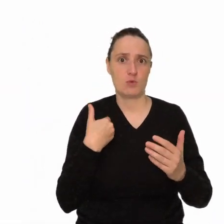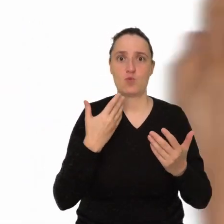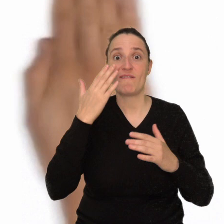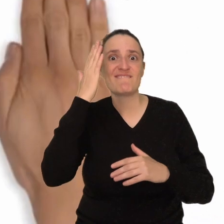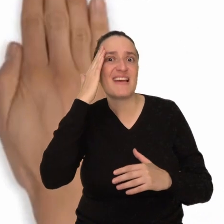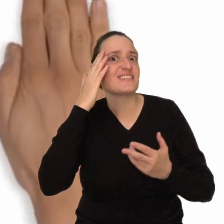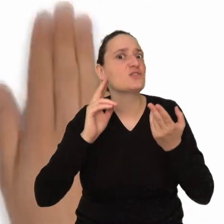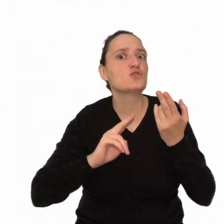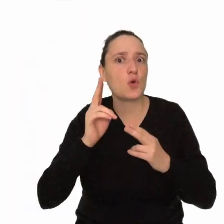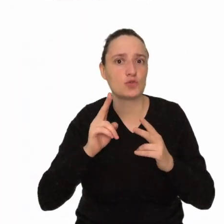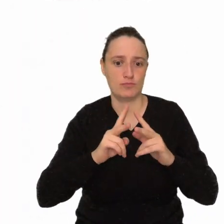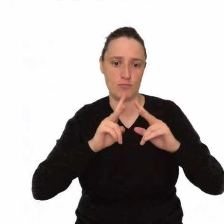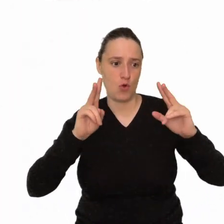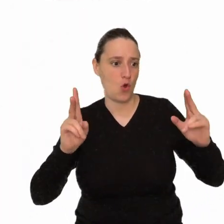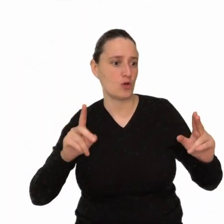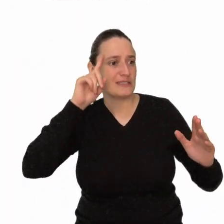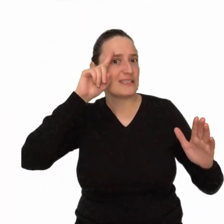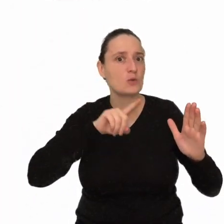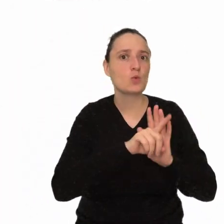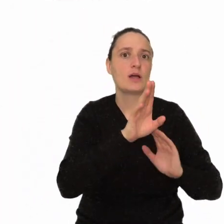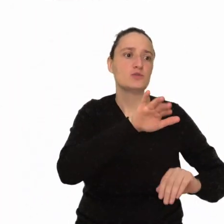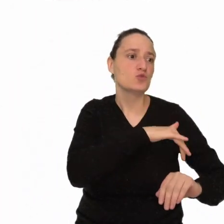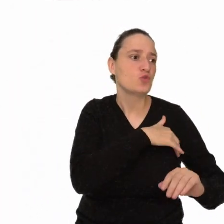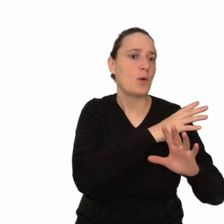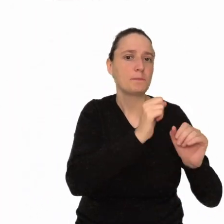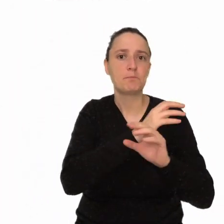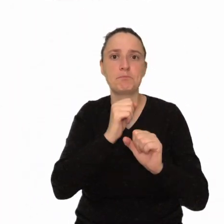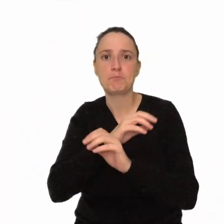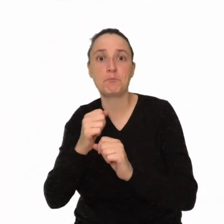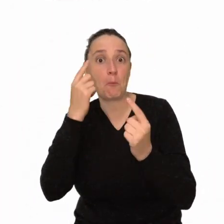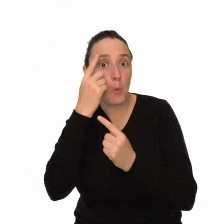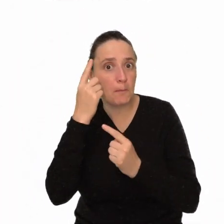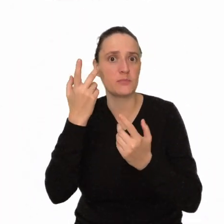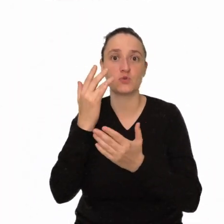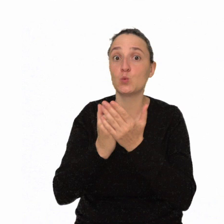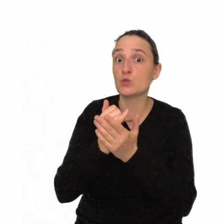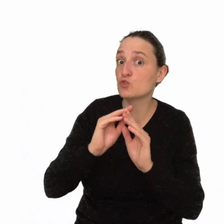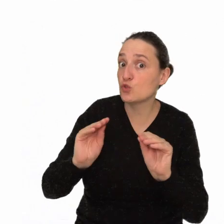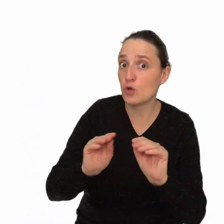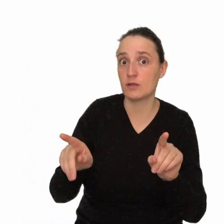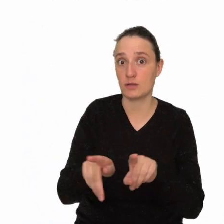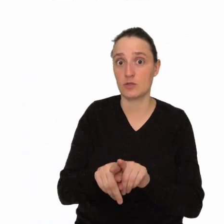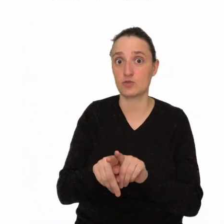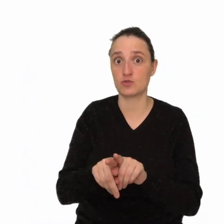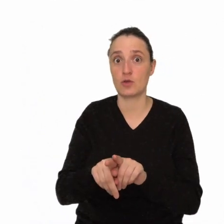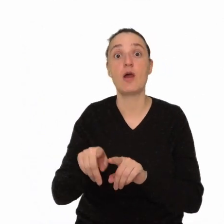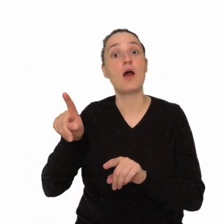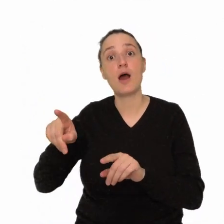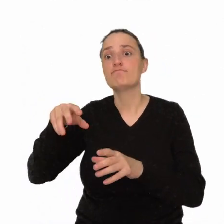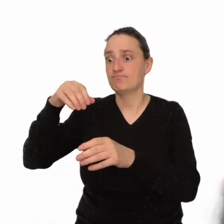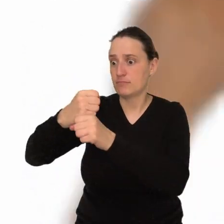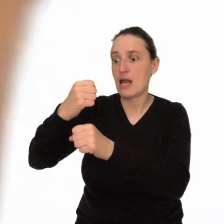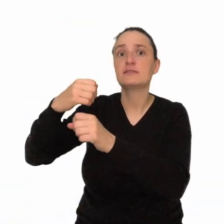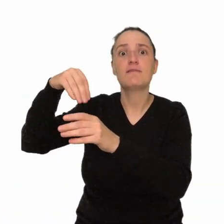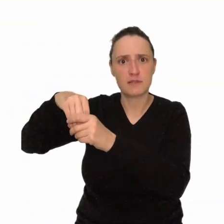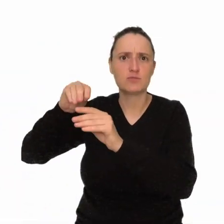Przeanalizuj swoją drogę edukacyjną, pomyśl o kursach, szkoleniach, instruktarzach wewnętrznych.